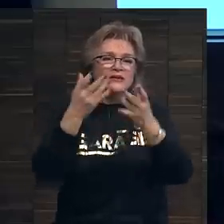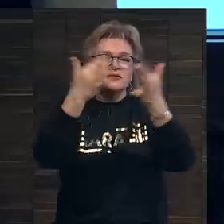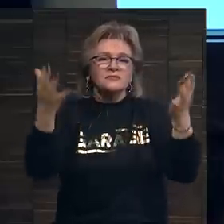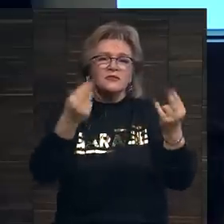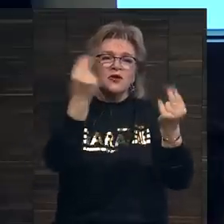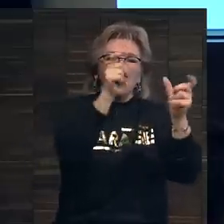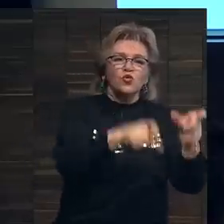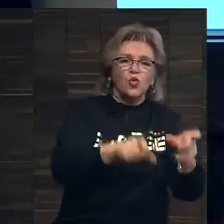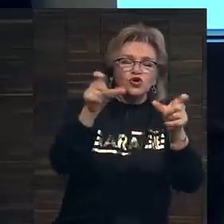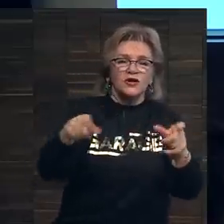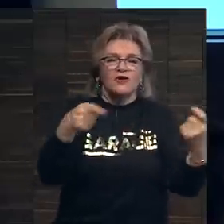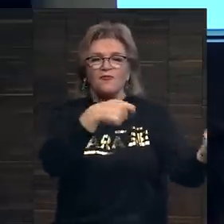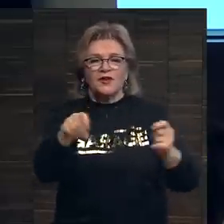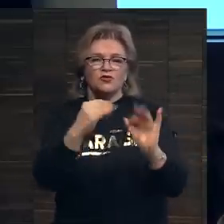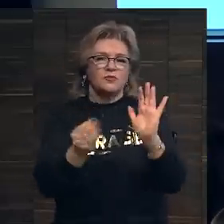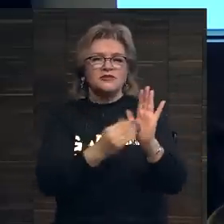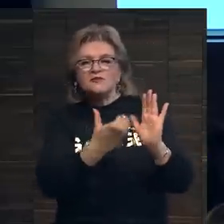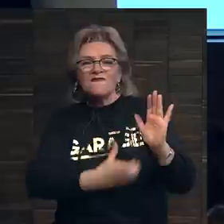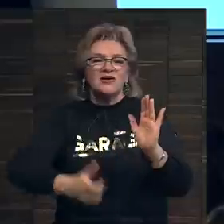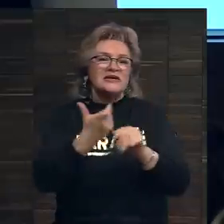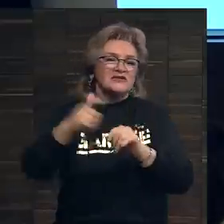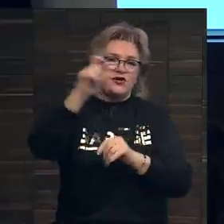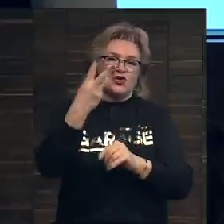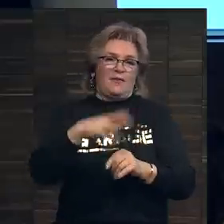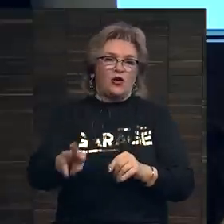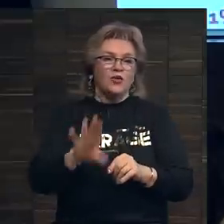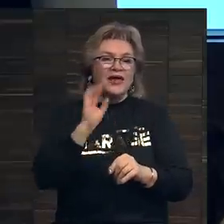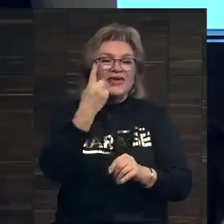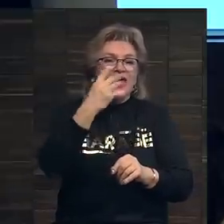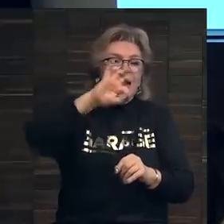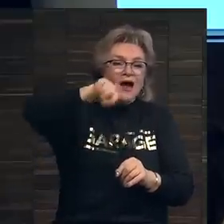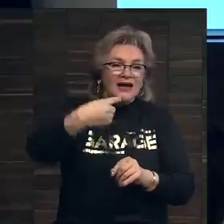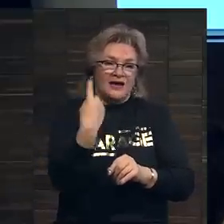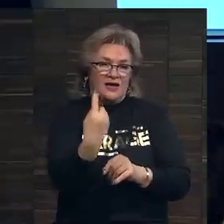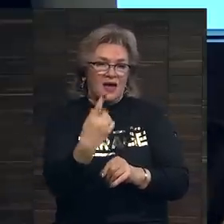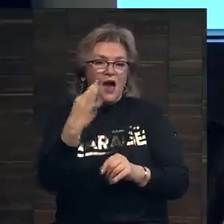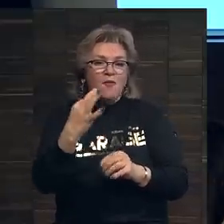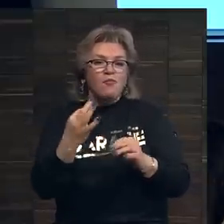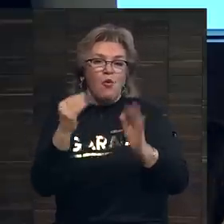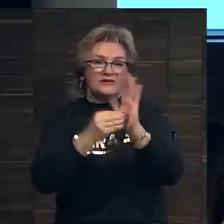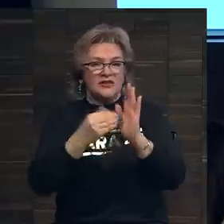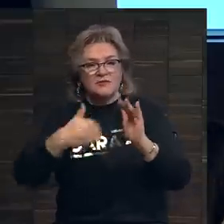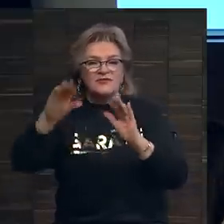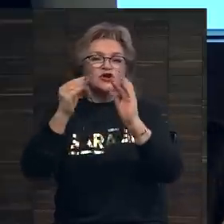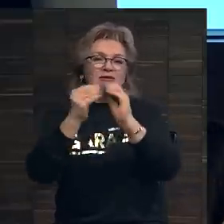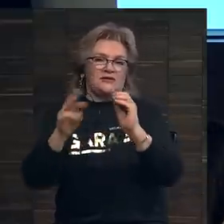процент художников продается по ценам свыше миллиона и лишь одна десятая процента по ценам свыше 10 миллионов.